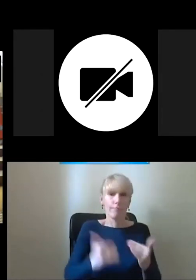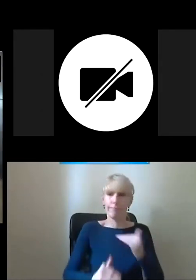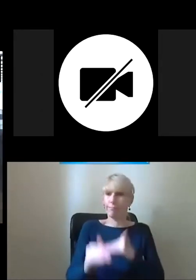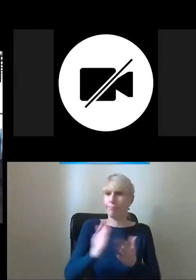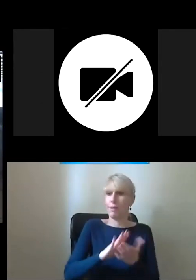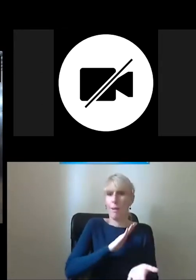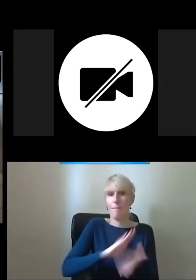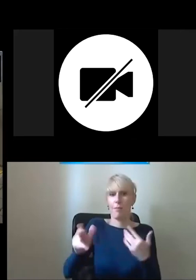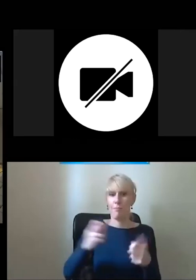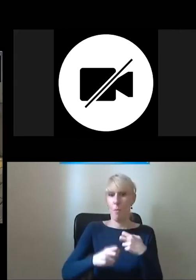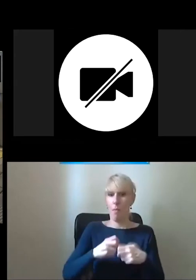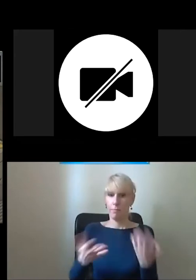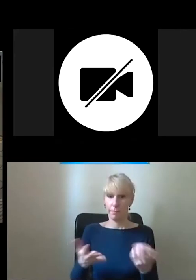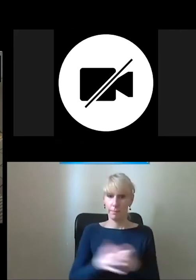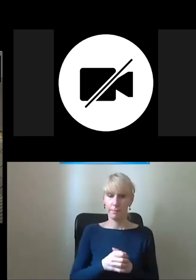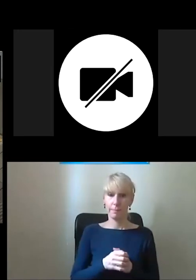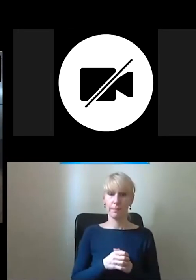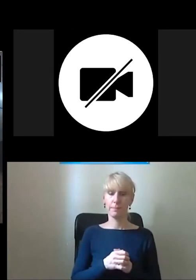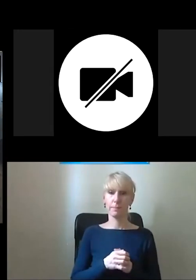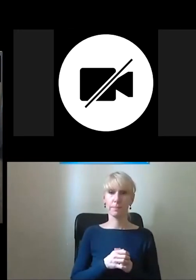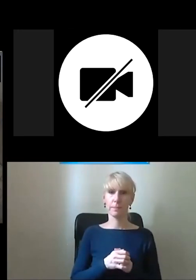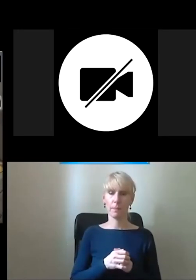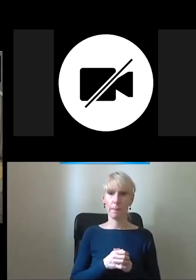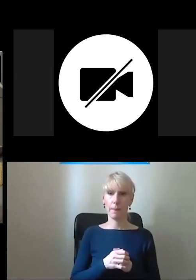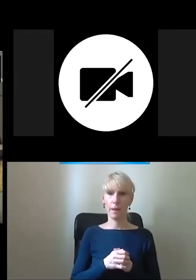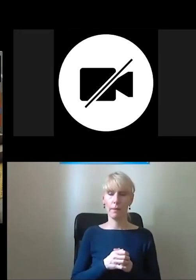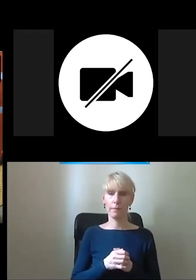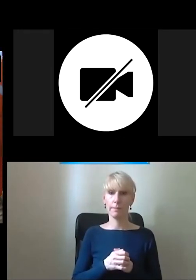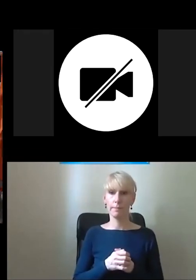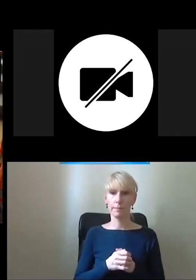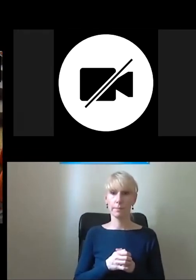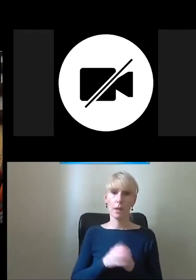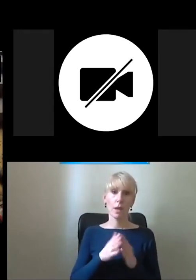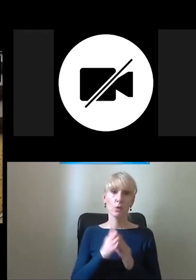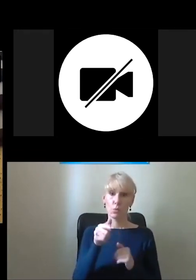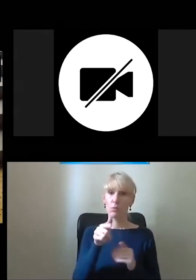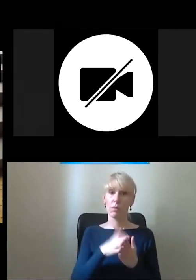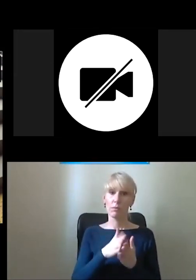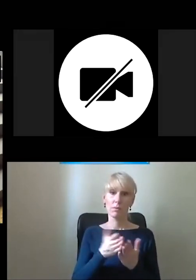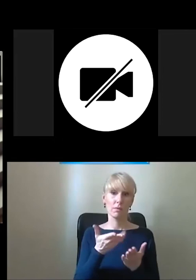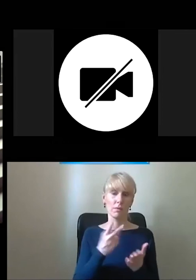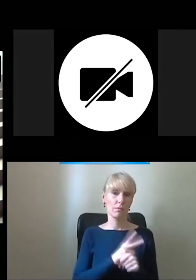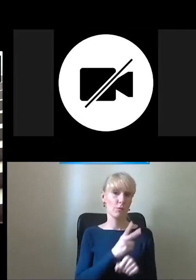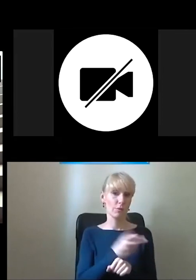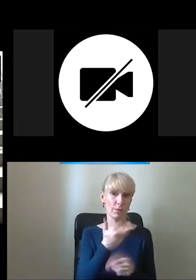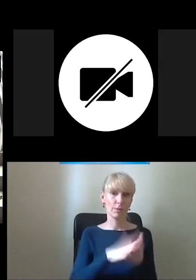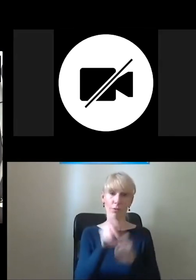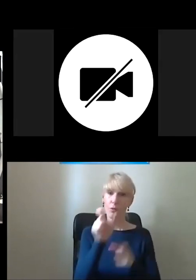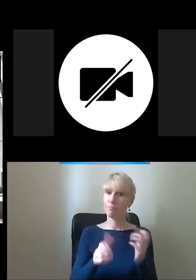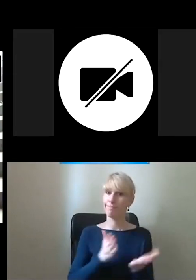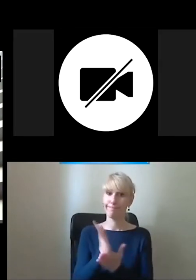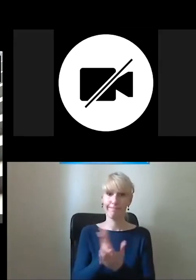Po prostu jeśli chodzi o ten dostęp z osobą pomocną, nie spodziewałem się, że tak to będzie wyglądać.